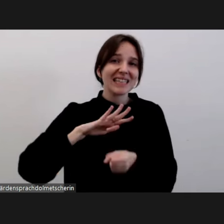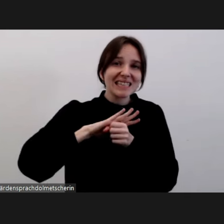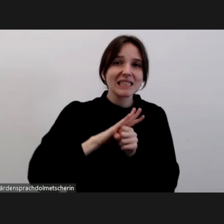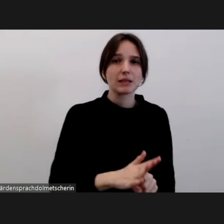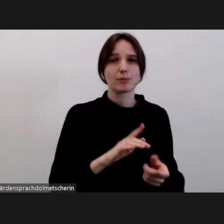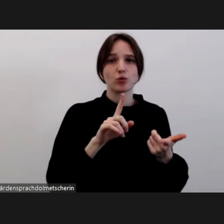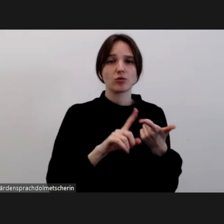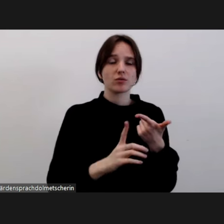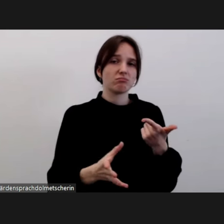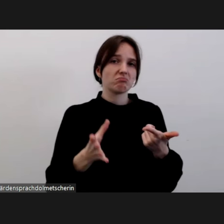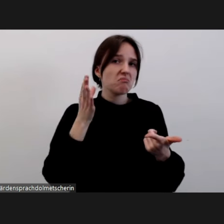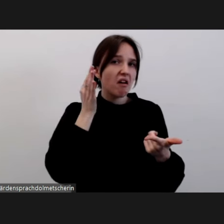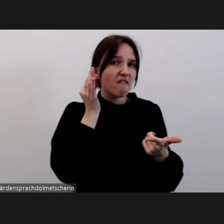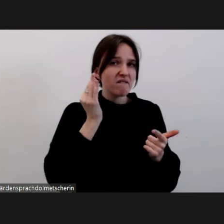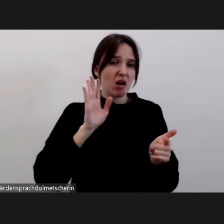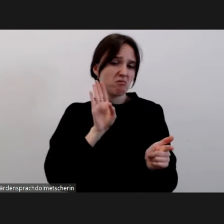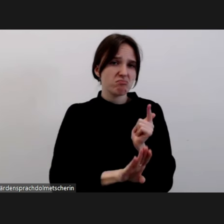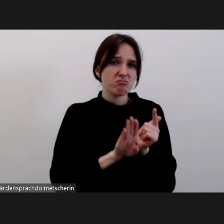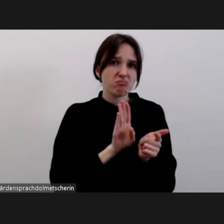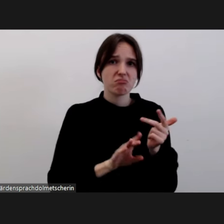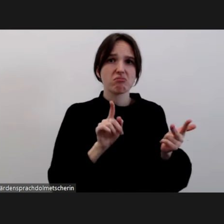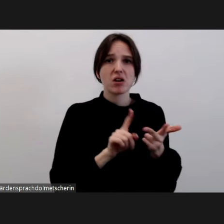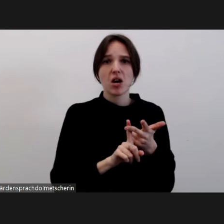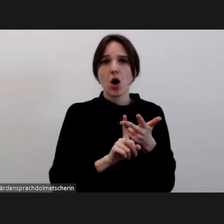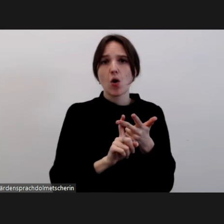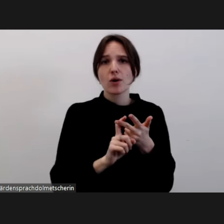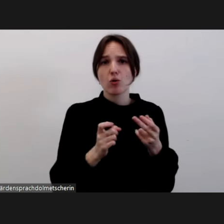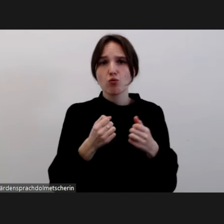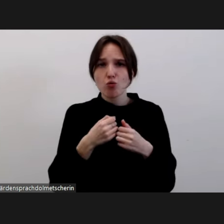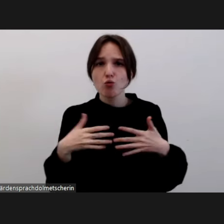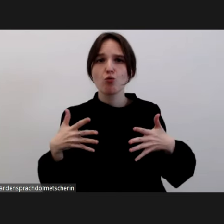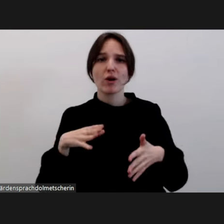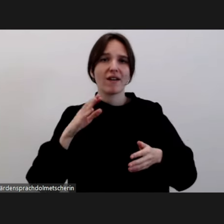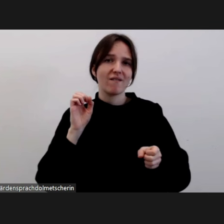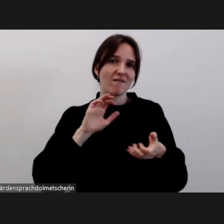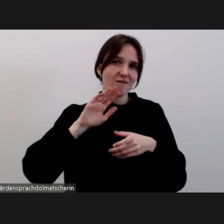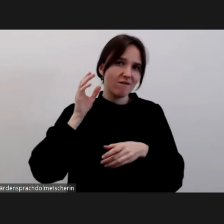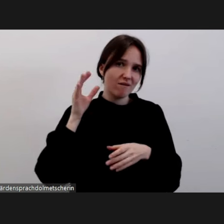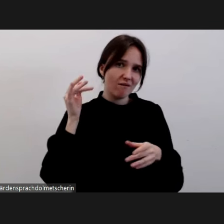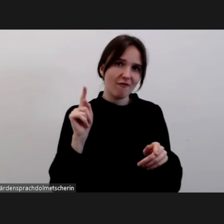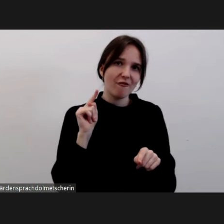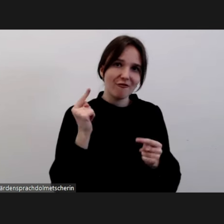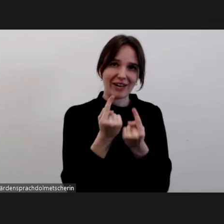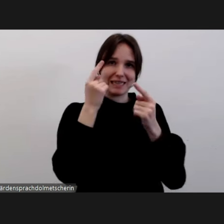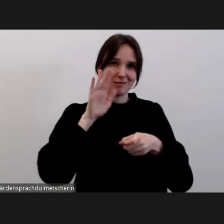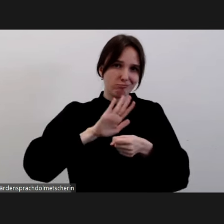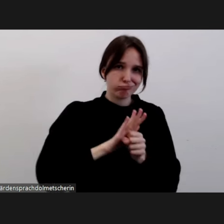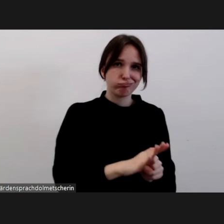frauenfeindlichen und queerfeindlichen Botschaften und Übergriffen konfrontiert.